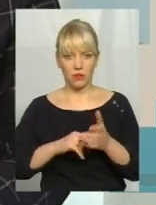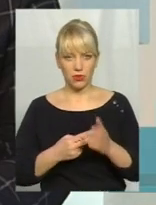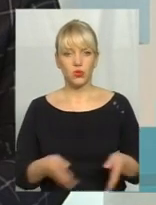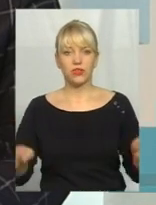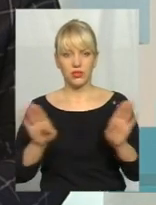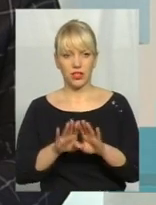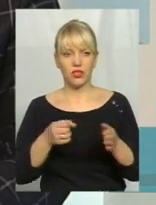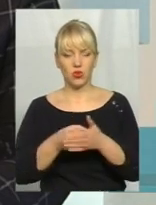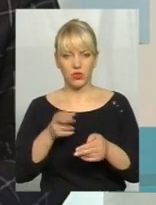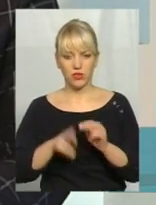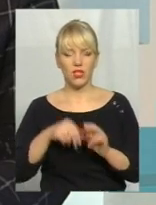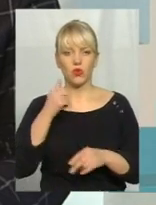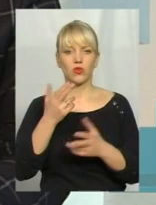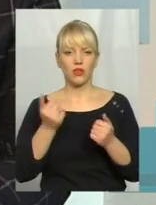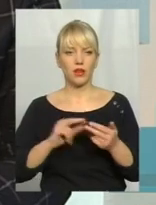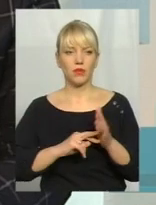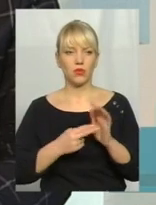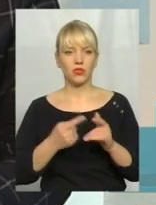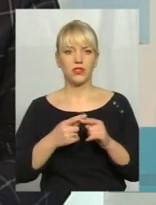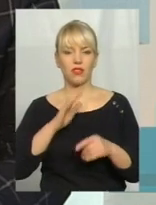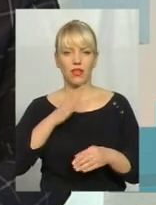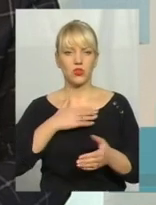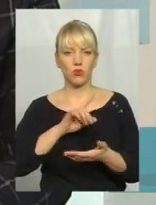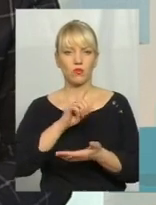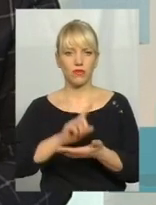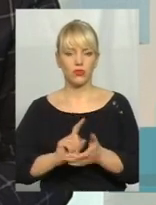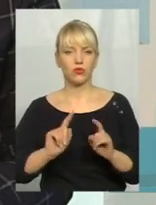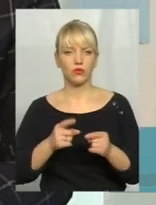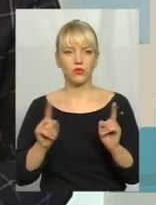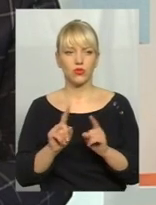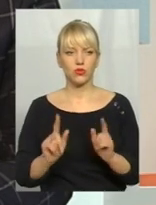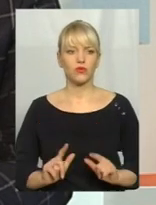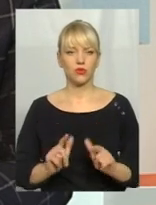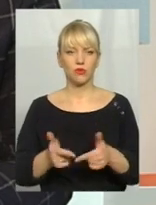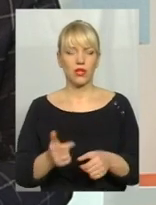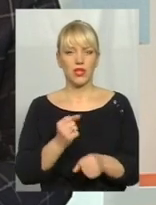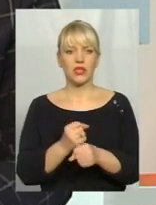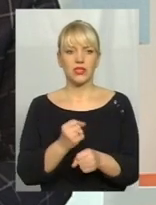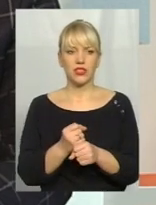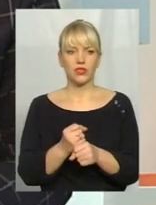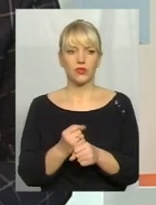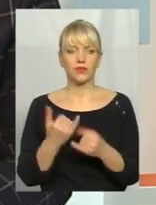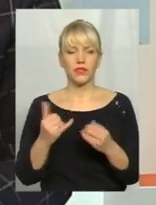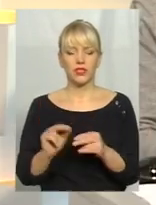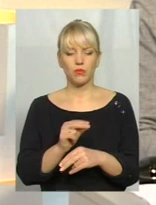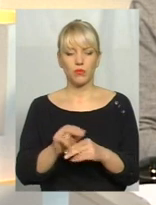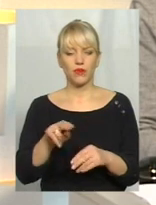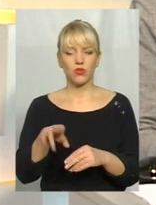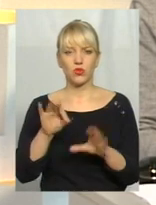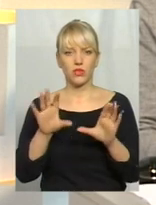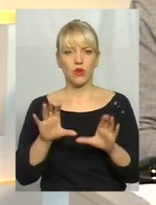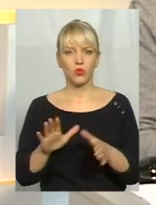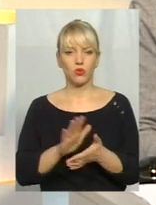кінця цього року? Це навіть не те, що планується, це є наш обов'язок, тому що вступив в дію зараз поправки до закону про